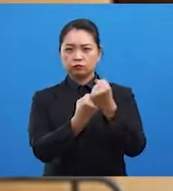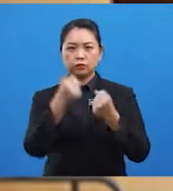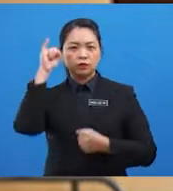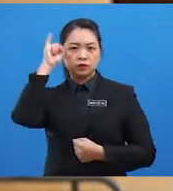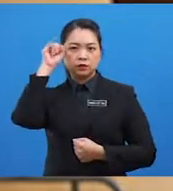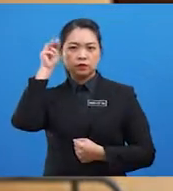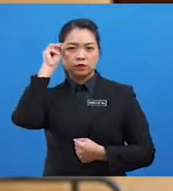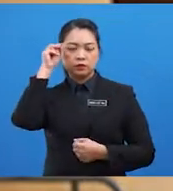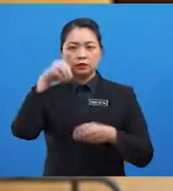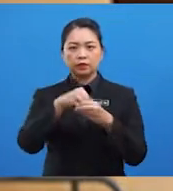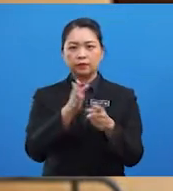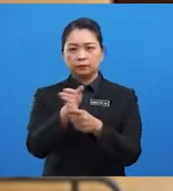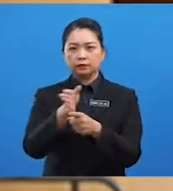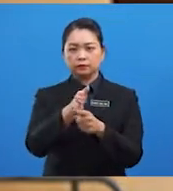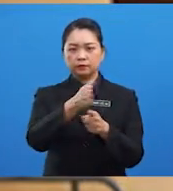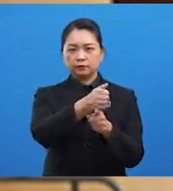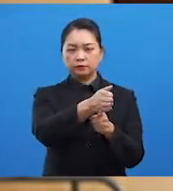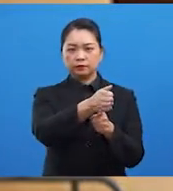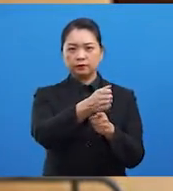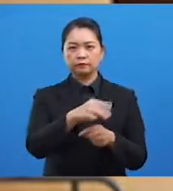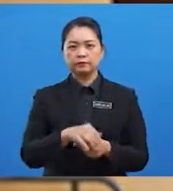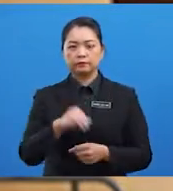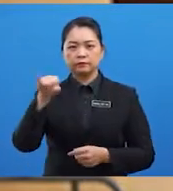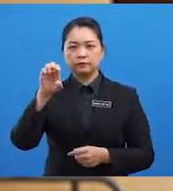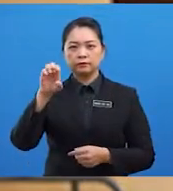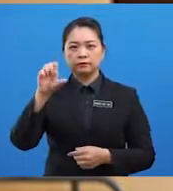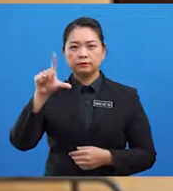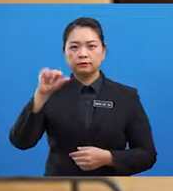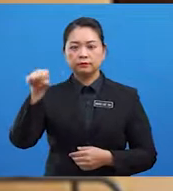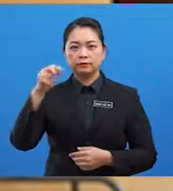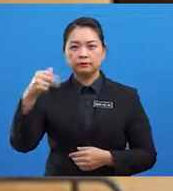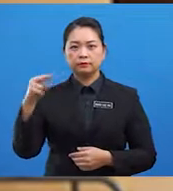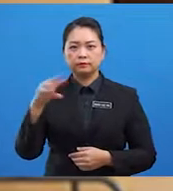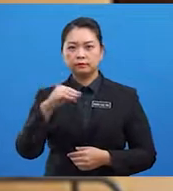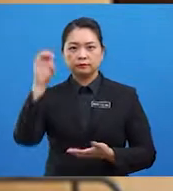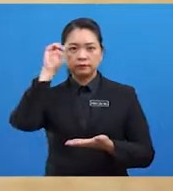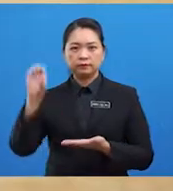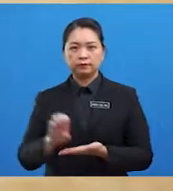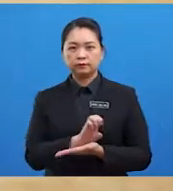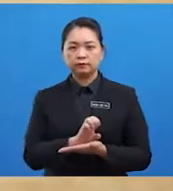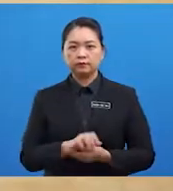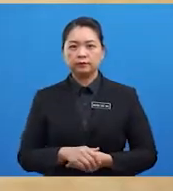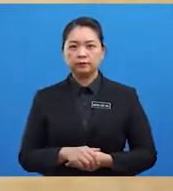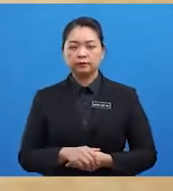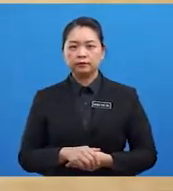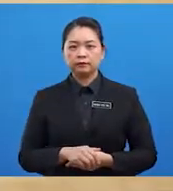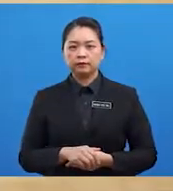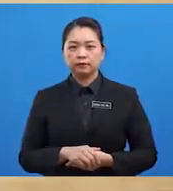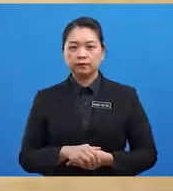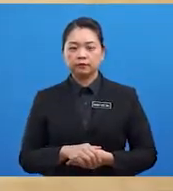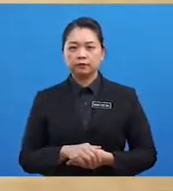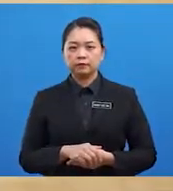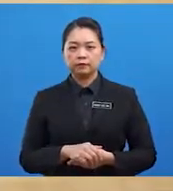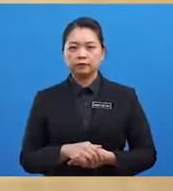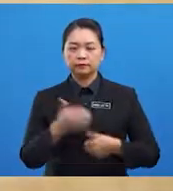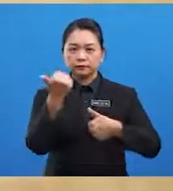Majid dalam bidang penjelajahan dan penerokaan Pertama, pelajar-pelajar